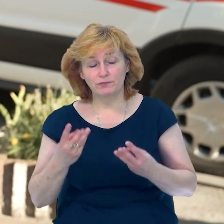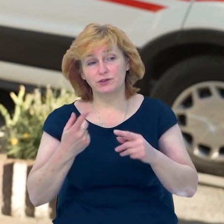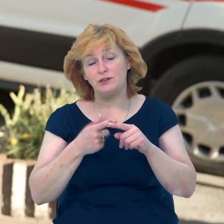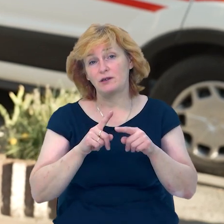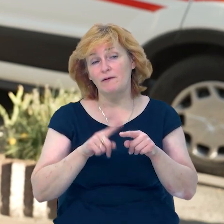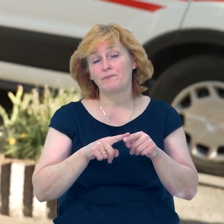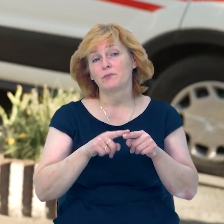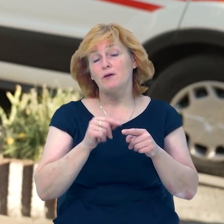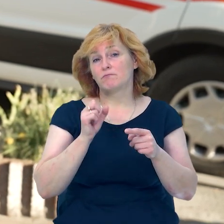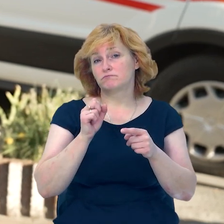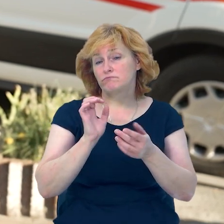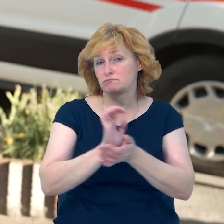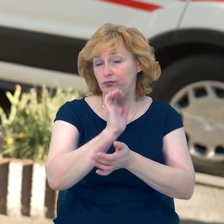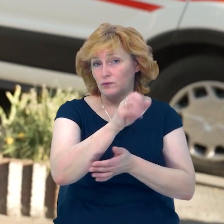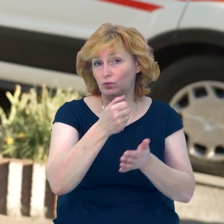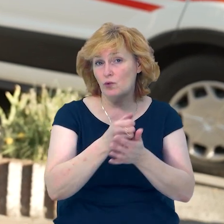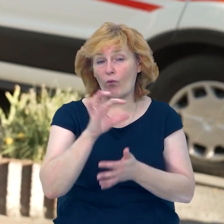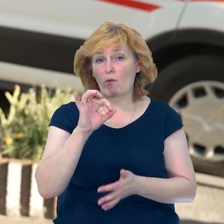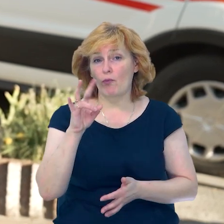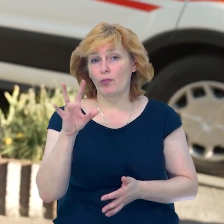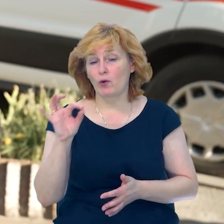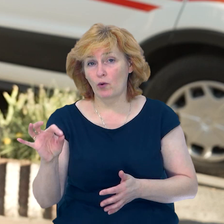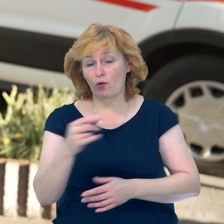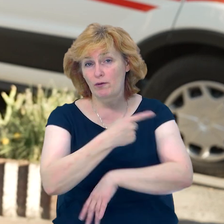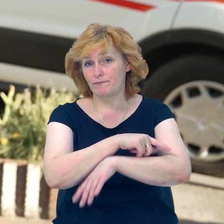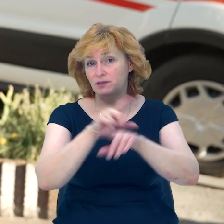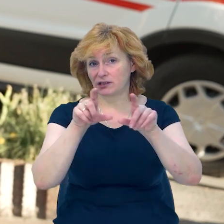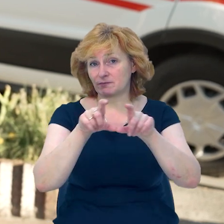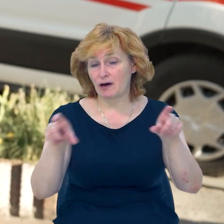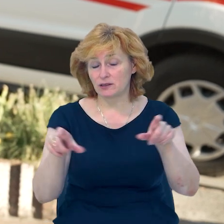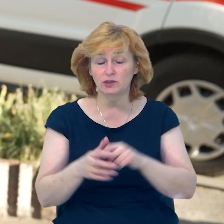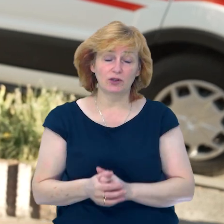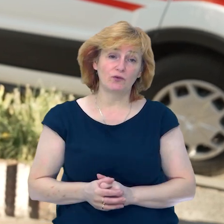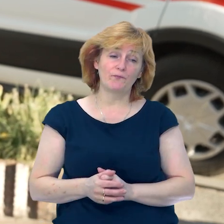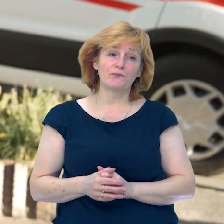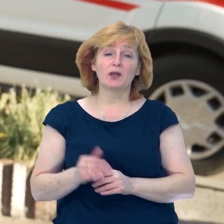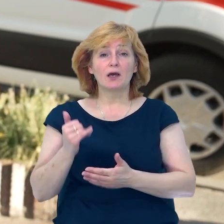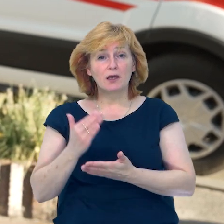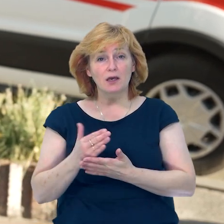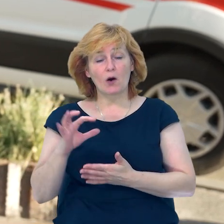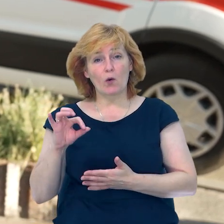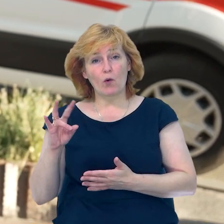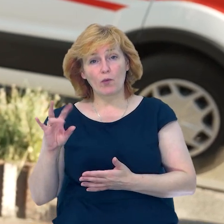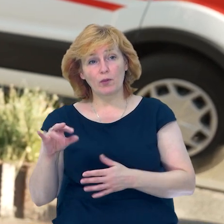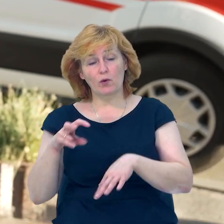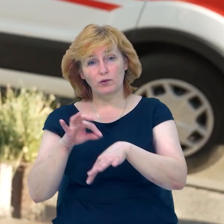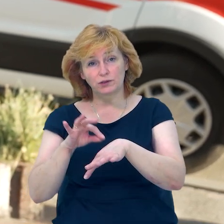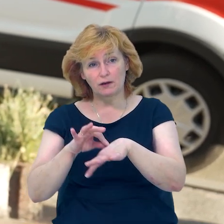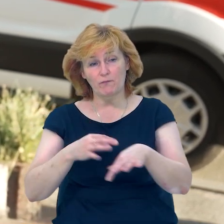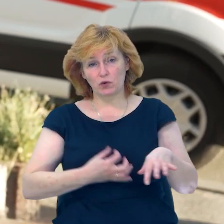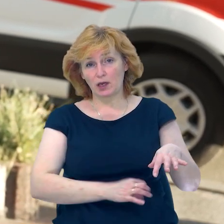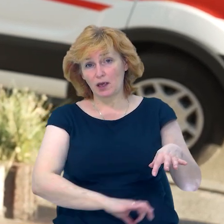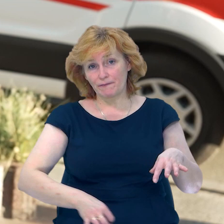нашого онкодиспансеру. Інша патологія – 3 онкозахворювання кишечника, 2 жінки